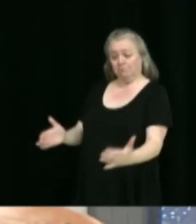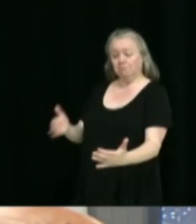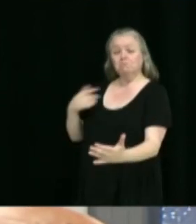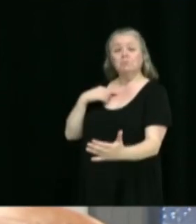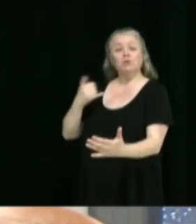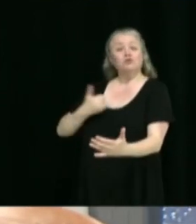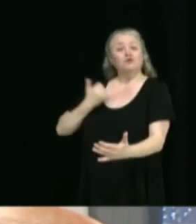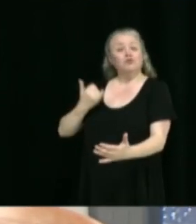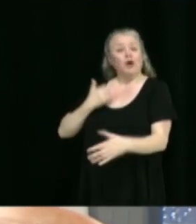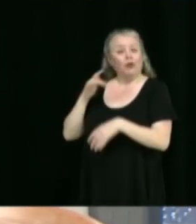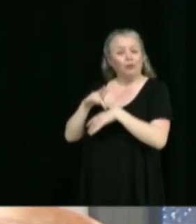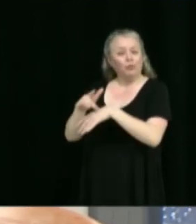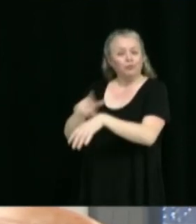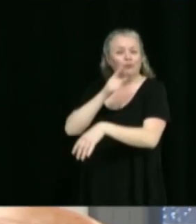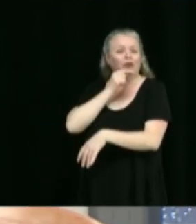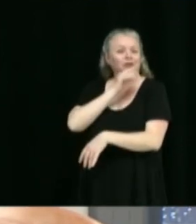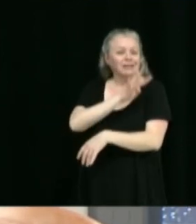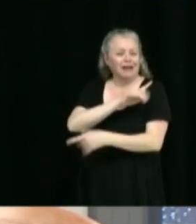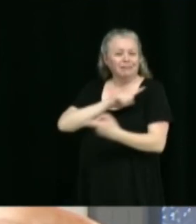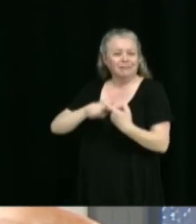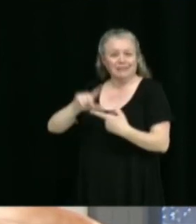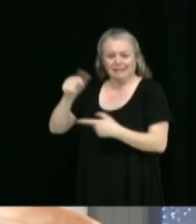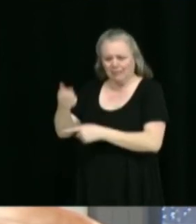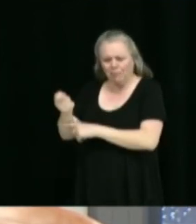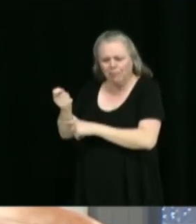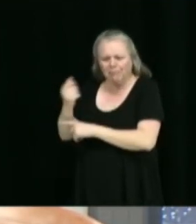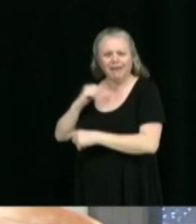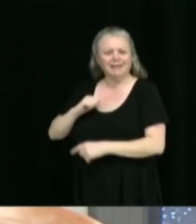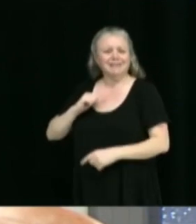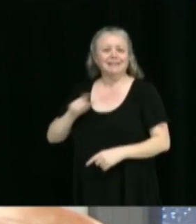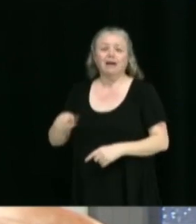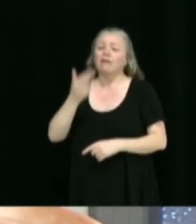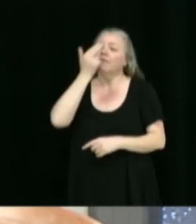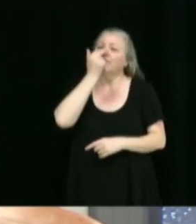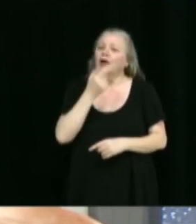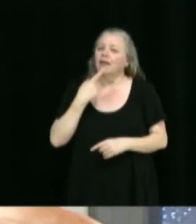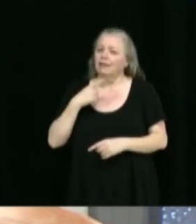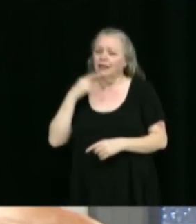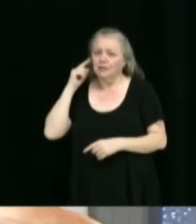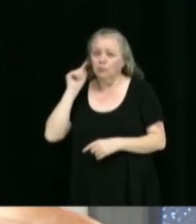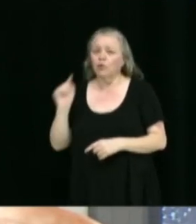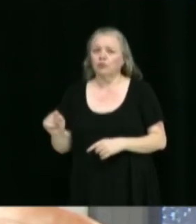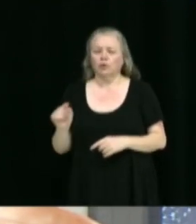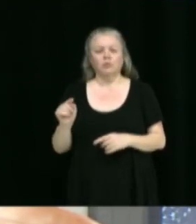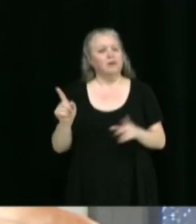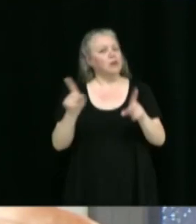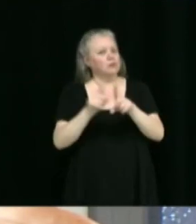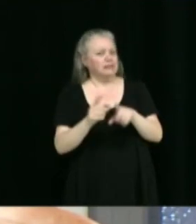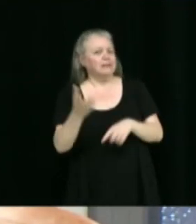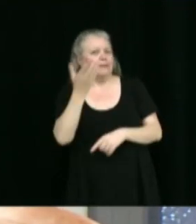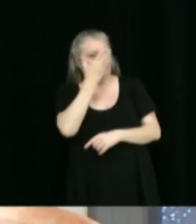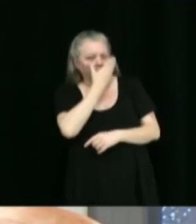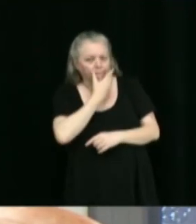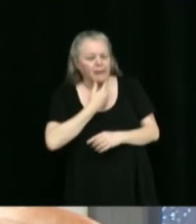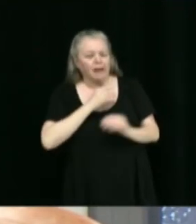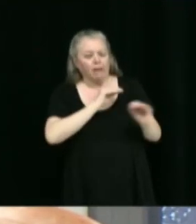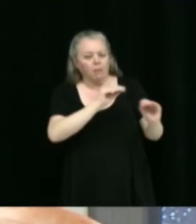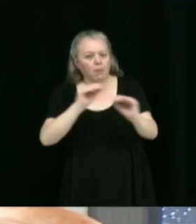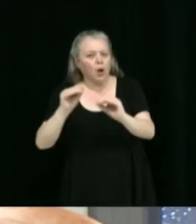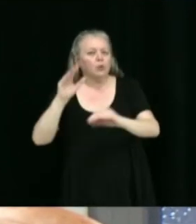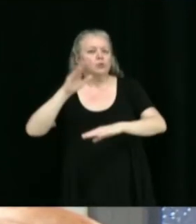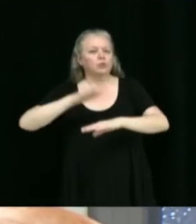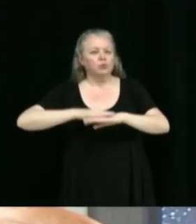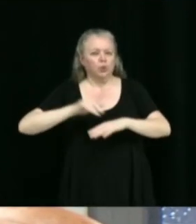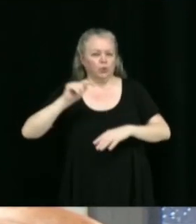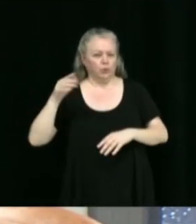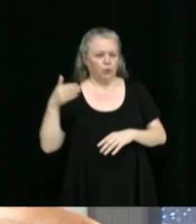4 à 10 ans environ. C'est super intéressant pour eux autres. Donc, c'est une belle initiation à la tourite. Il y même des espaces pour pratiquer de lancers à la mouche et